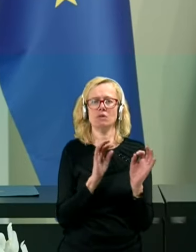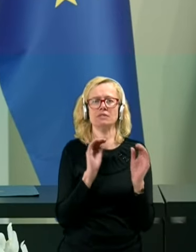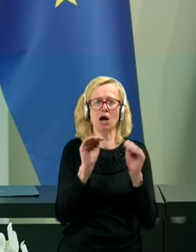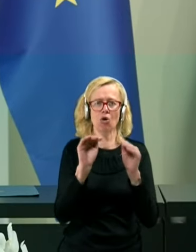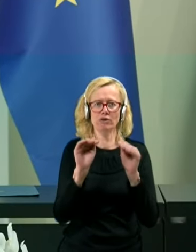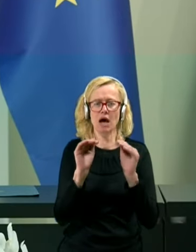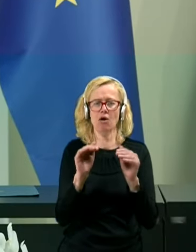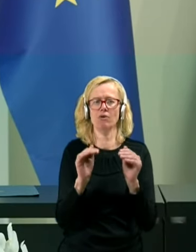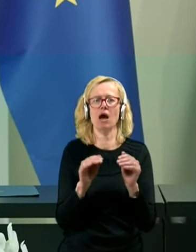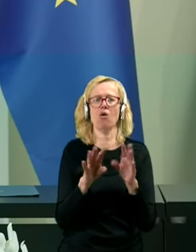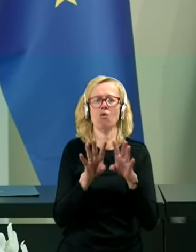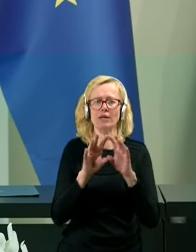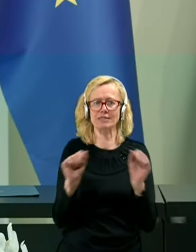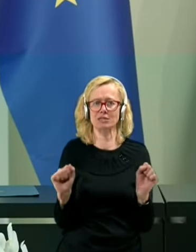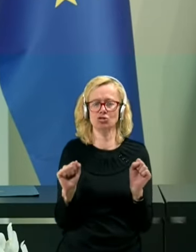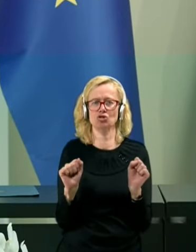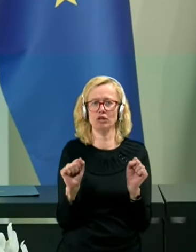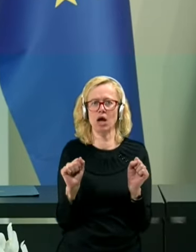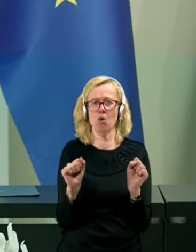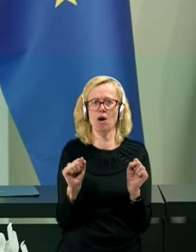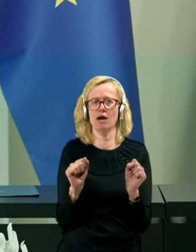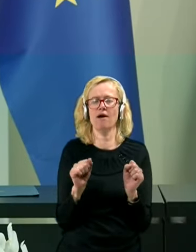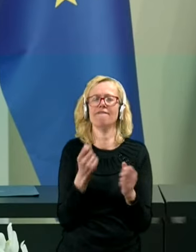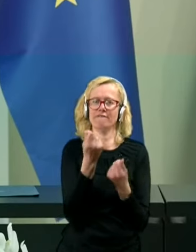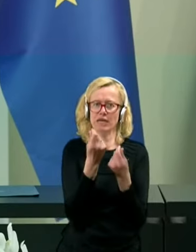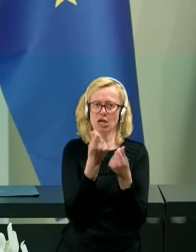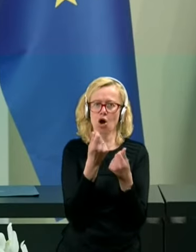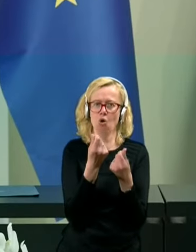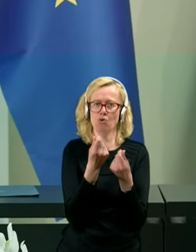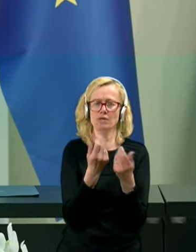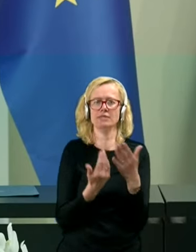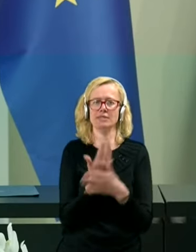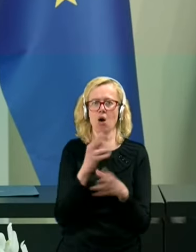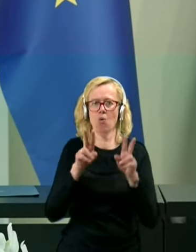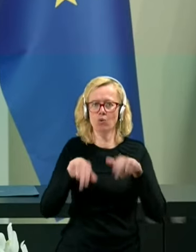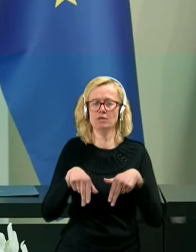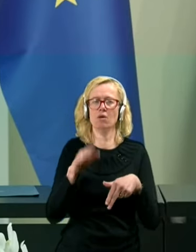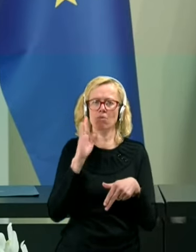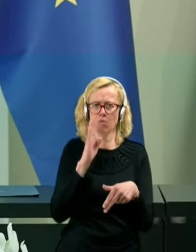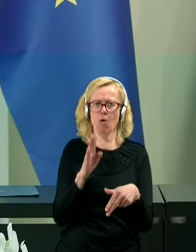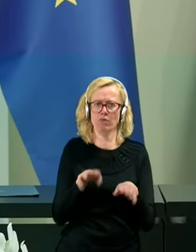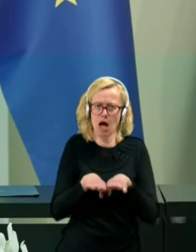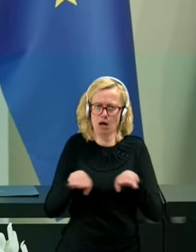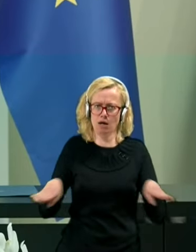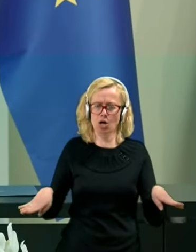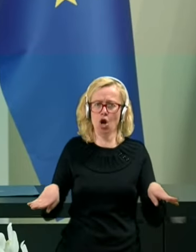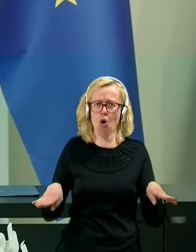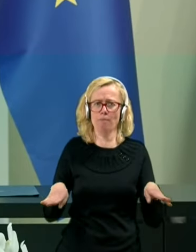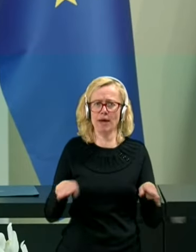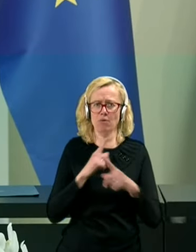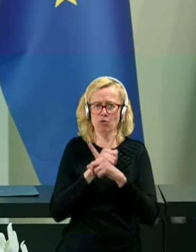verov za urasničevanje, bo na poslanskih klopeh do septembra.